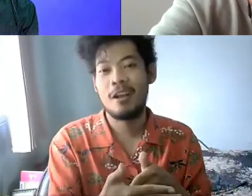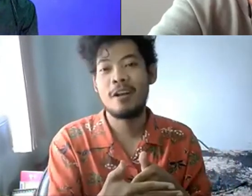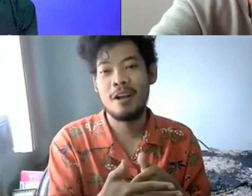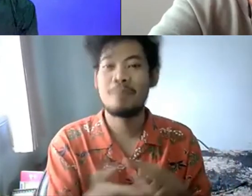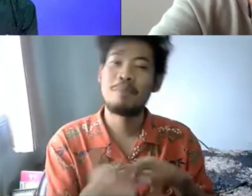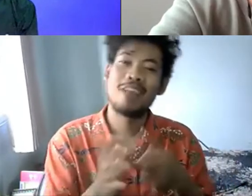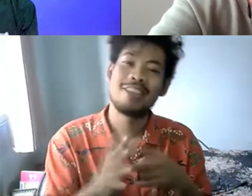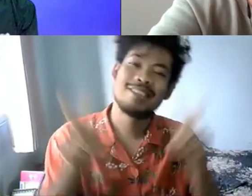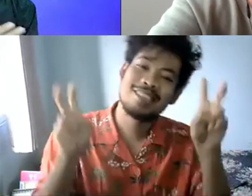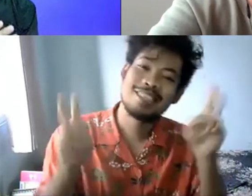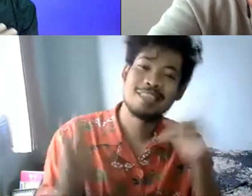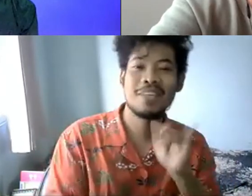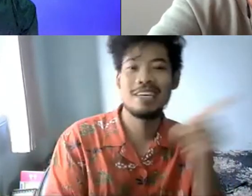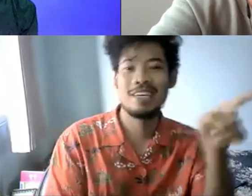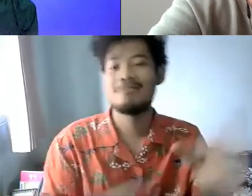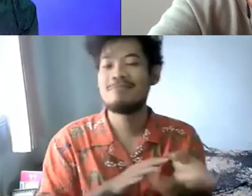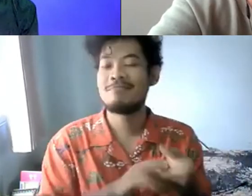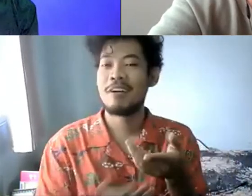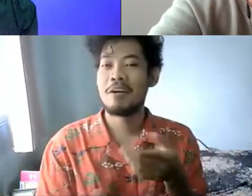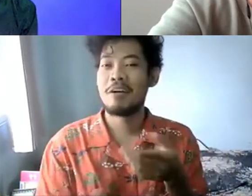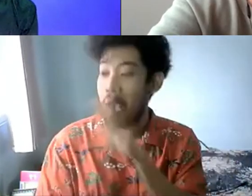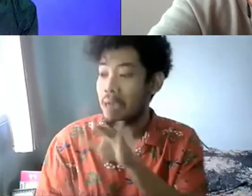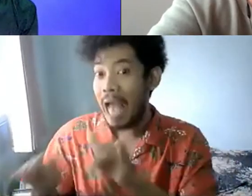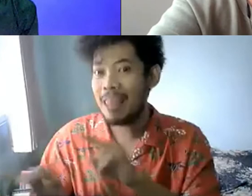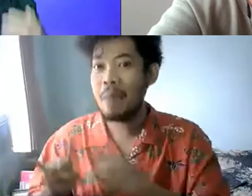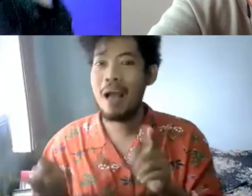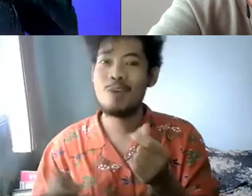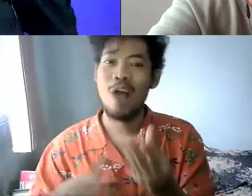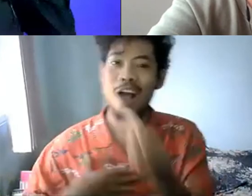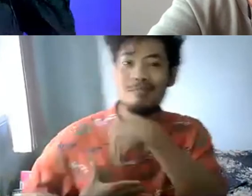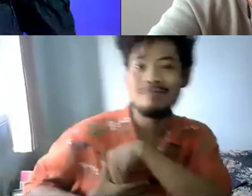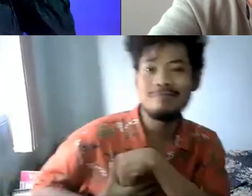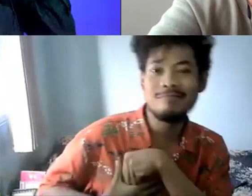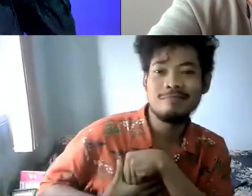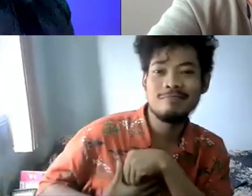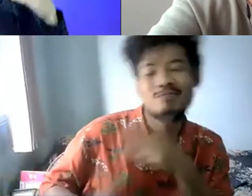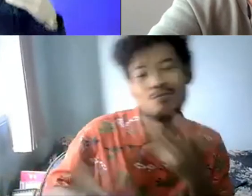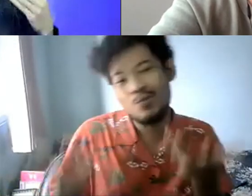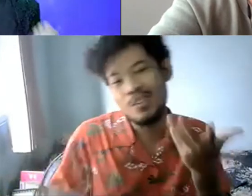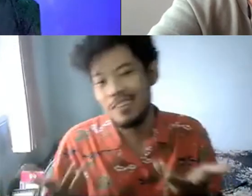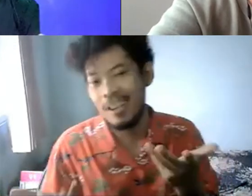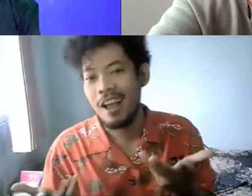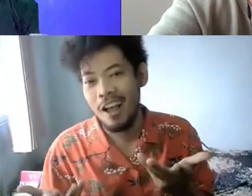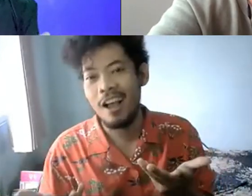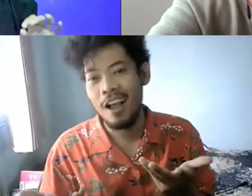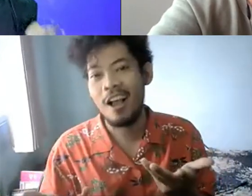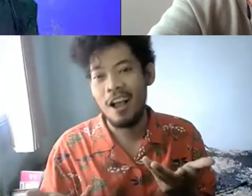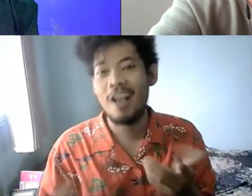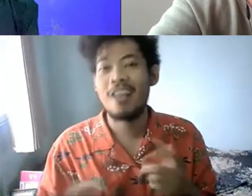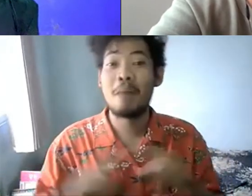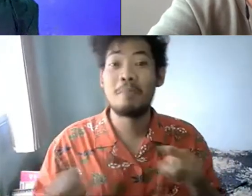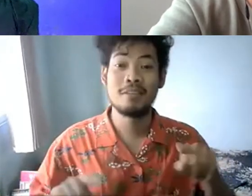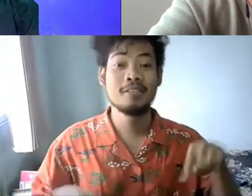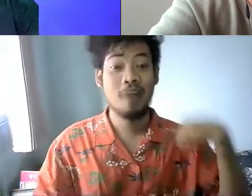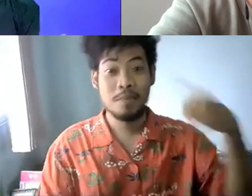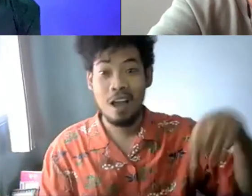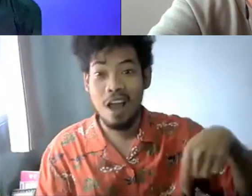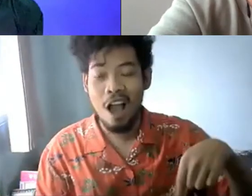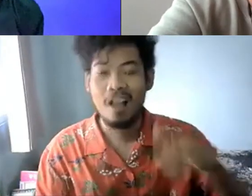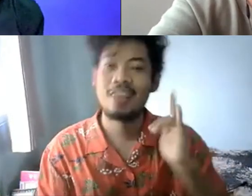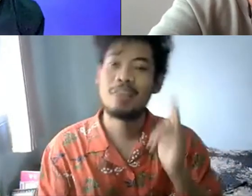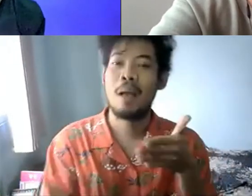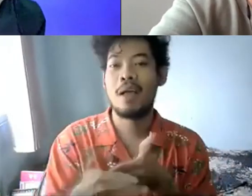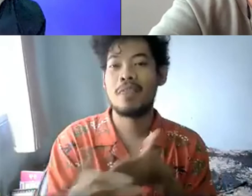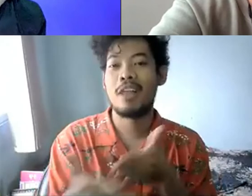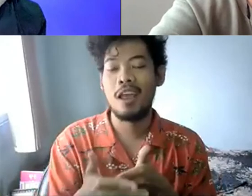Sebelumnya kan sudah katanya ada akses seperti itu untuk disabilitas. Ketika teman-teman Tuli sudah mendaftar, sudah memilih kursus, tapi malah tidak ada